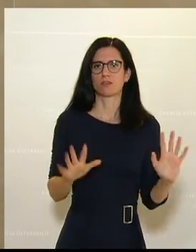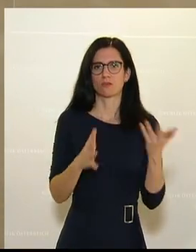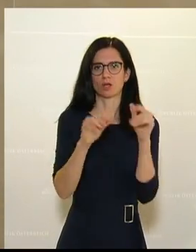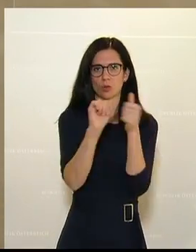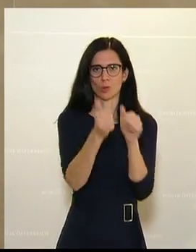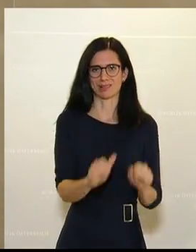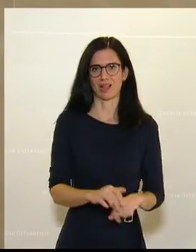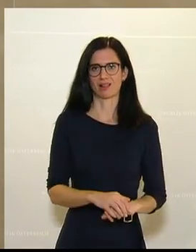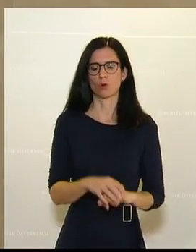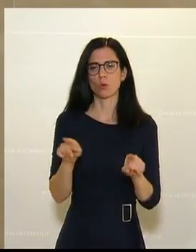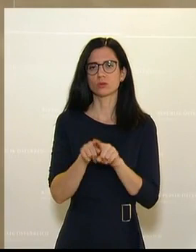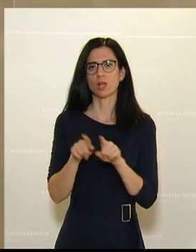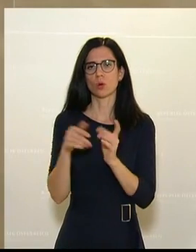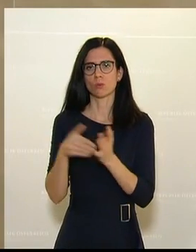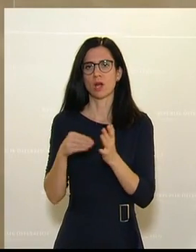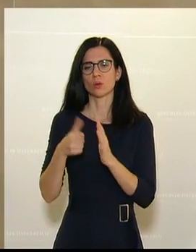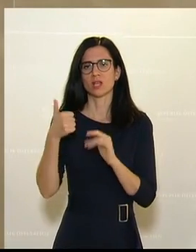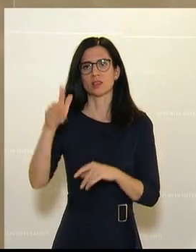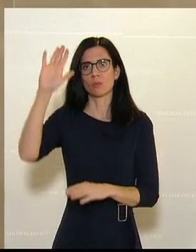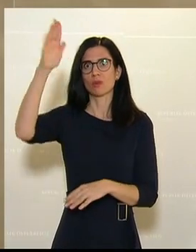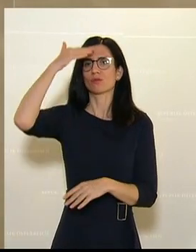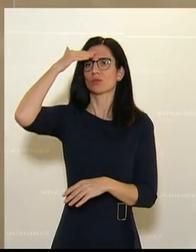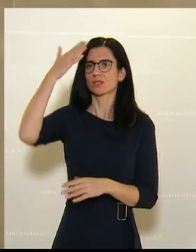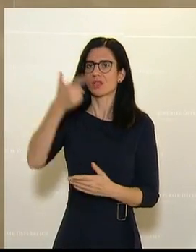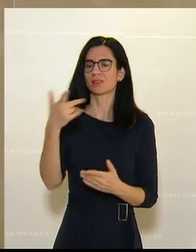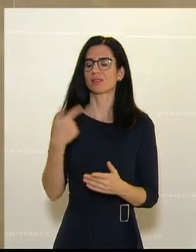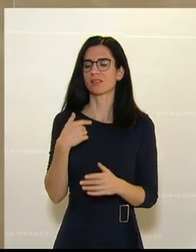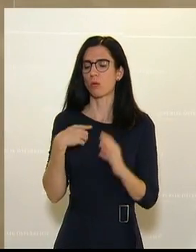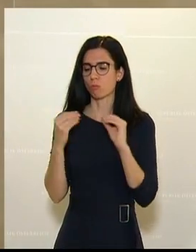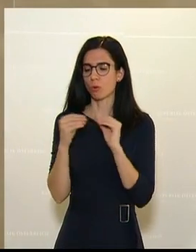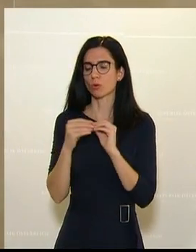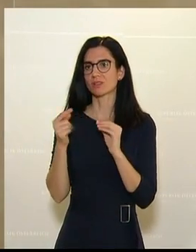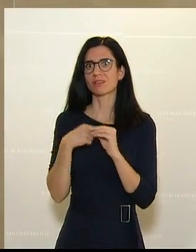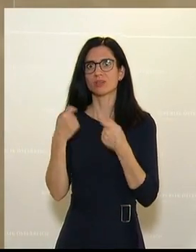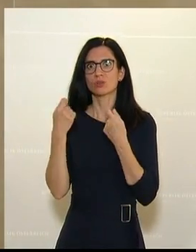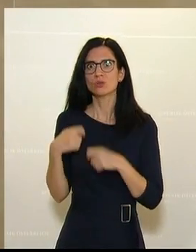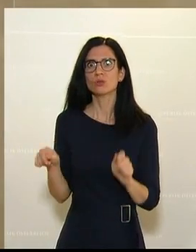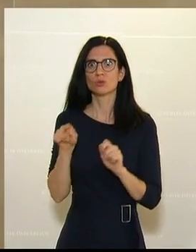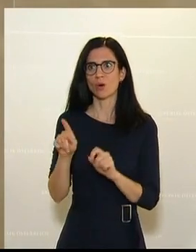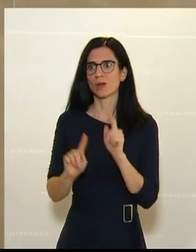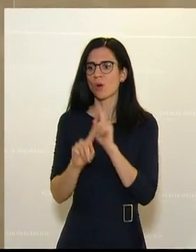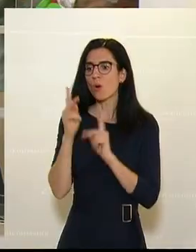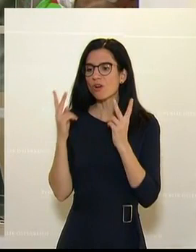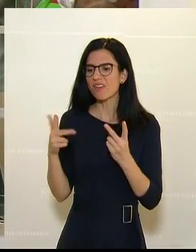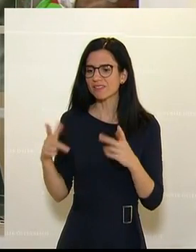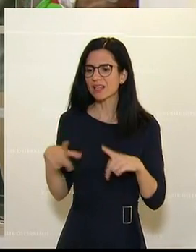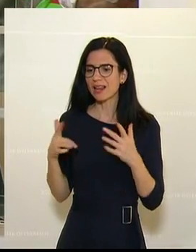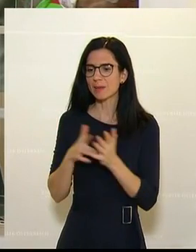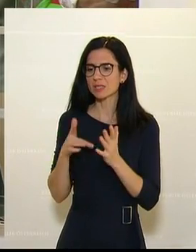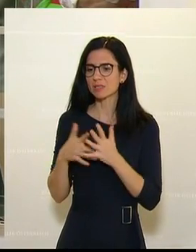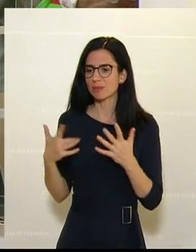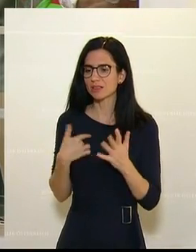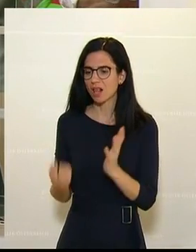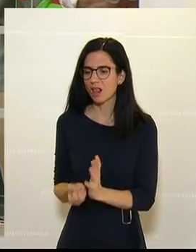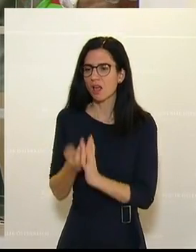braucht letztendlich auch ein Bewusstsein, dass dieser kostbare Boden, der hochwertige Lebensmittel hervorbringt,